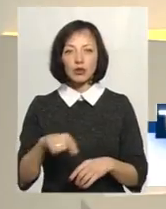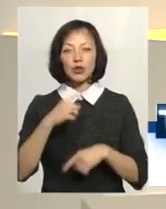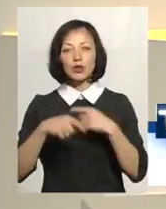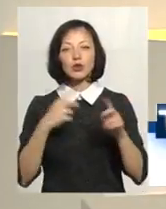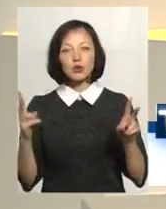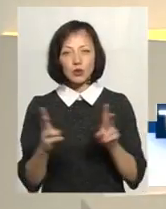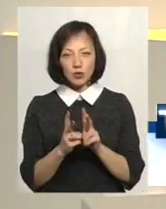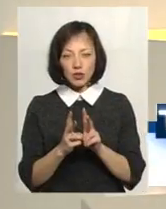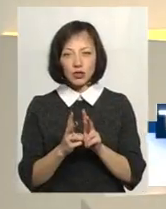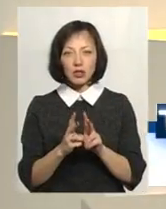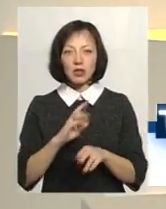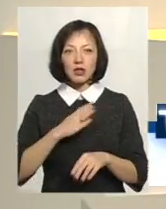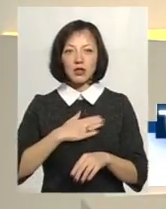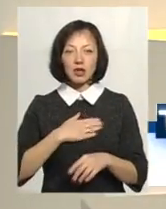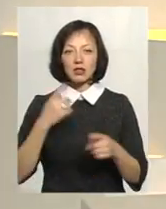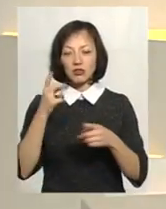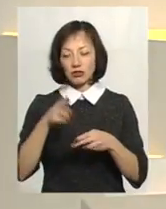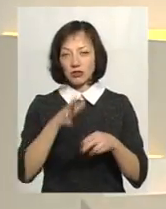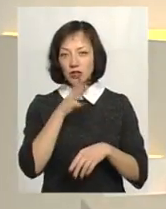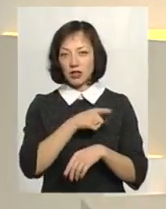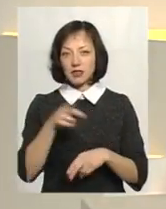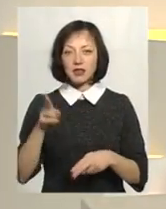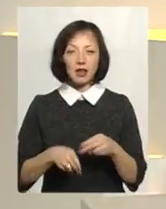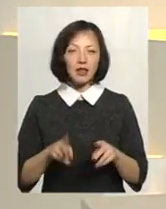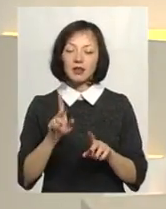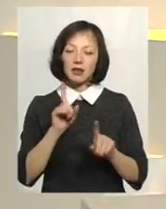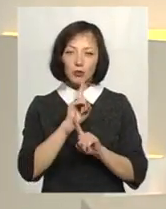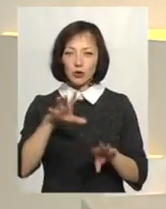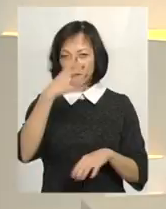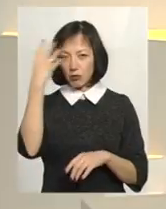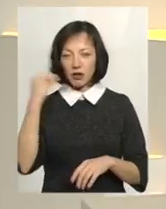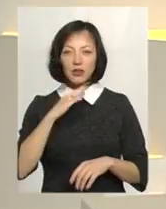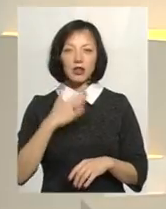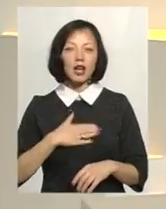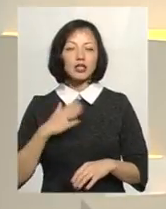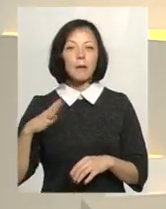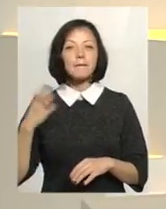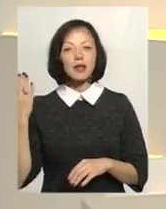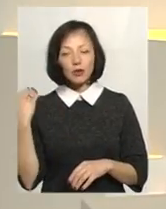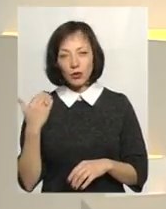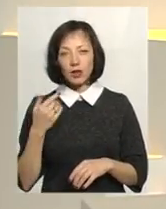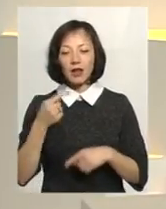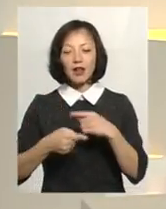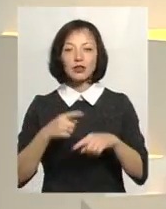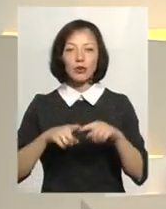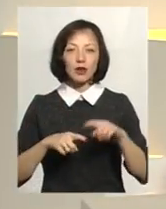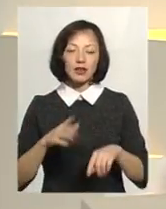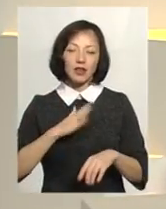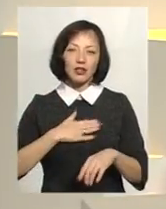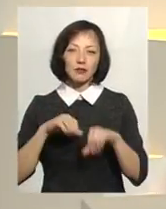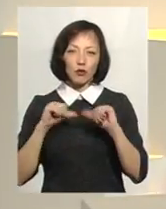зустрічі, оскільки наш ефірний час вичерпався. Давайте не будемо забувати, що наше минуле, наше коріння – це те, що нас